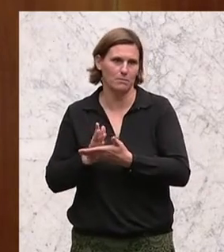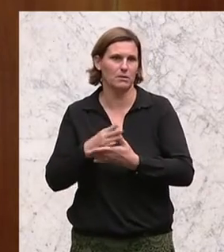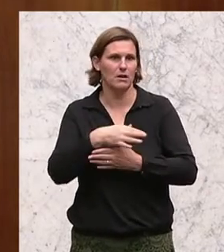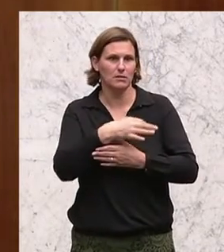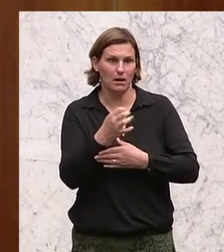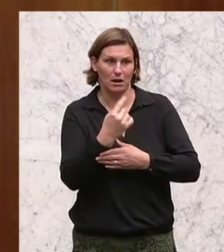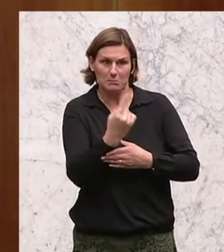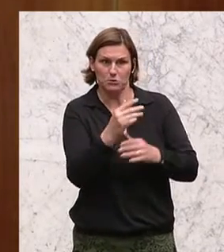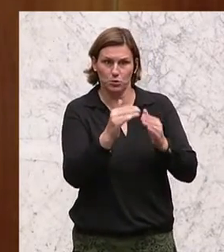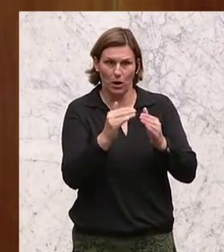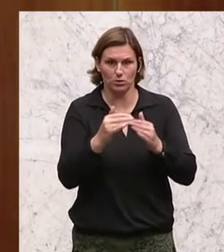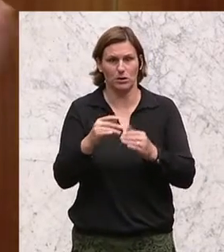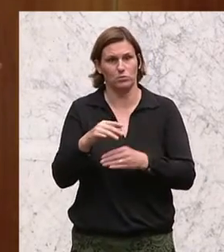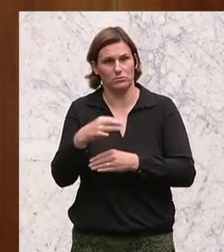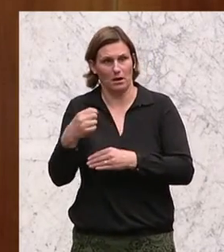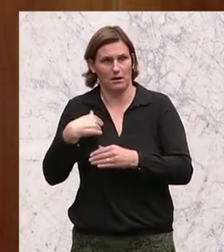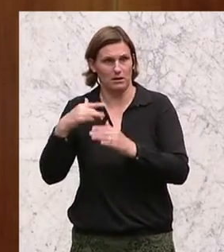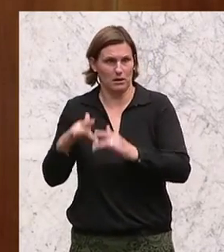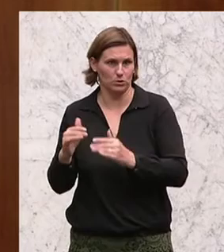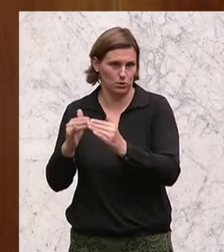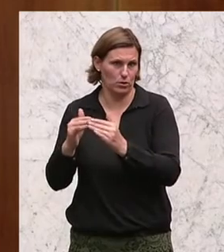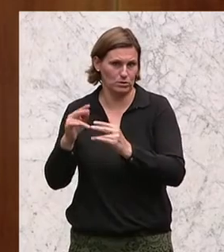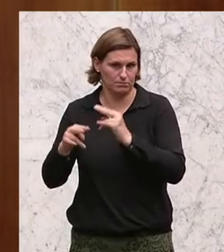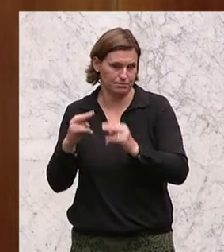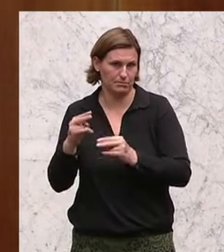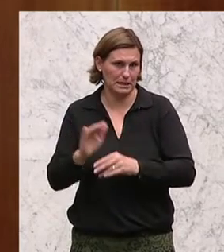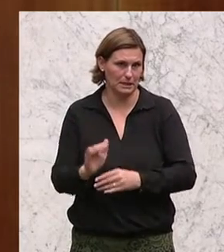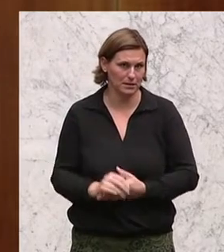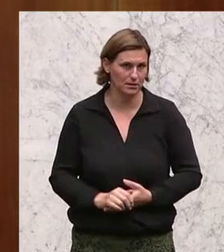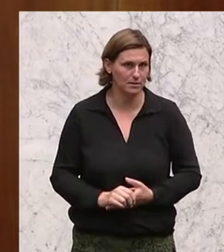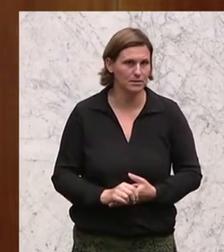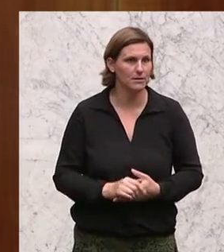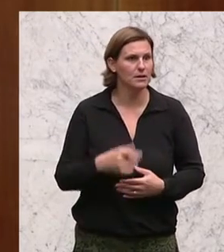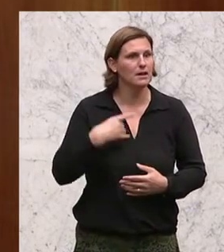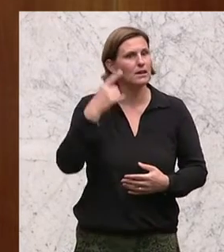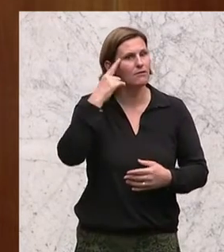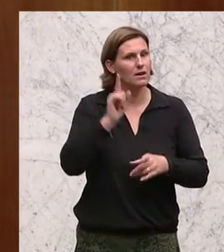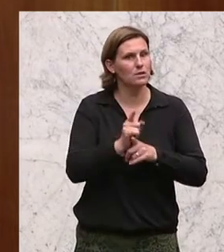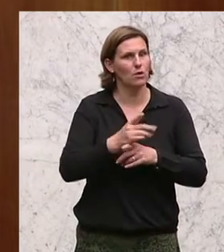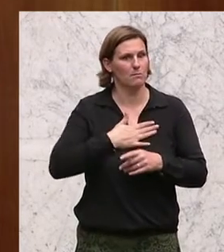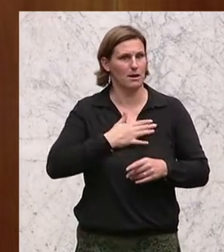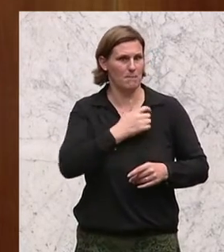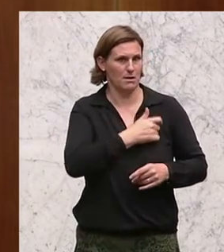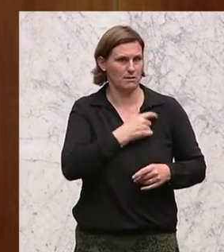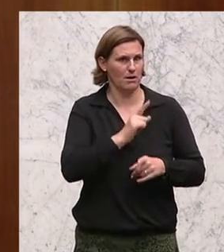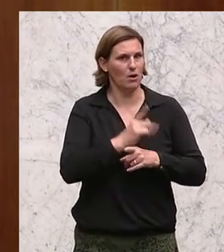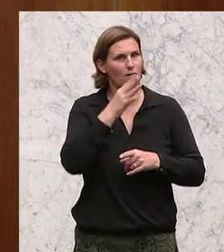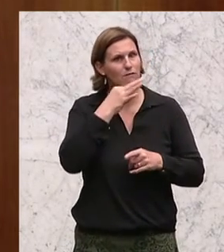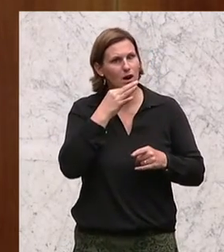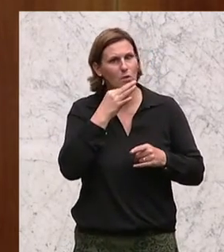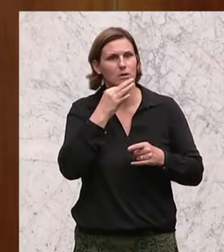Tage, wo er zu Hause ist und das Kind betreut. Und es gibt Tage, wo ich zu Hause bin. Das heißt, ich weiß auch, dass in meiner Partei Frauenagenten,